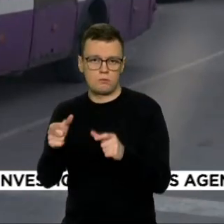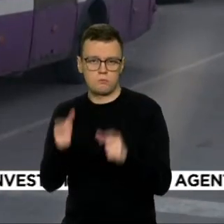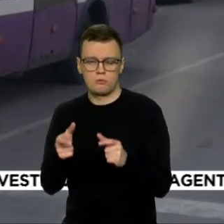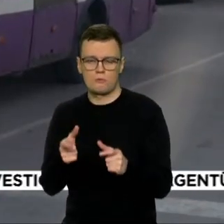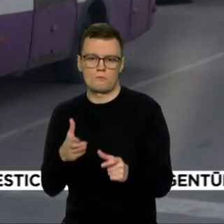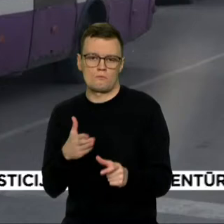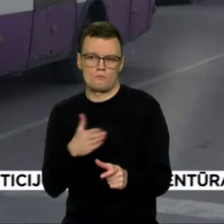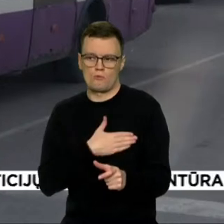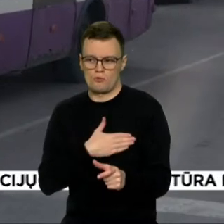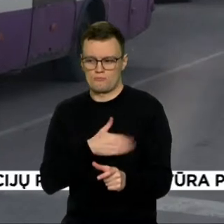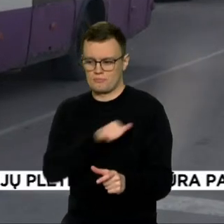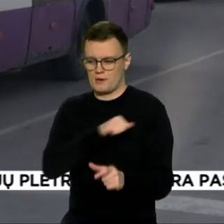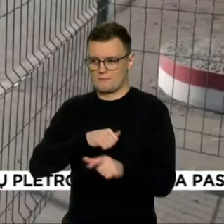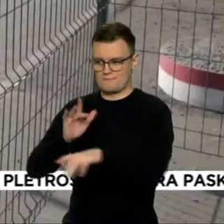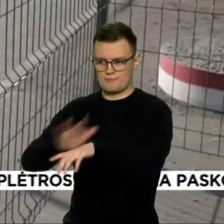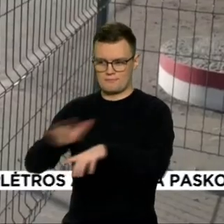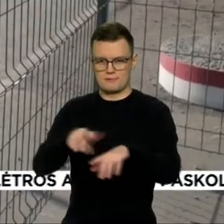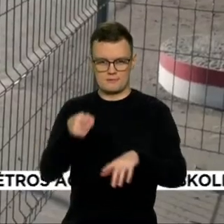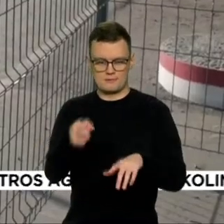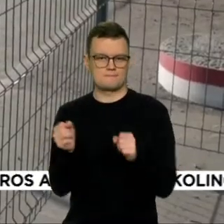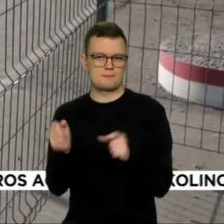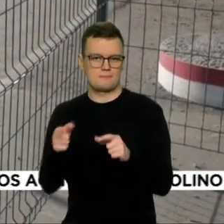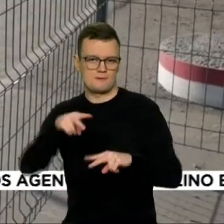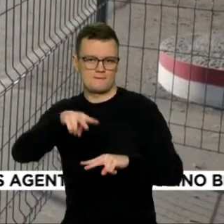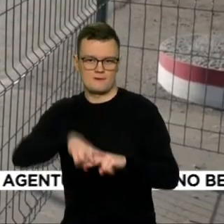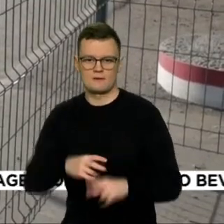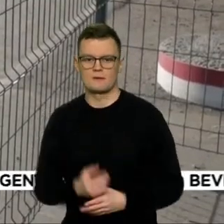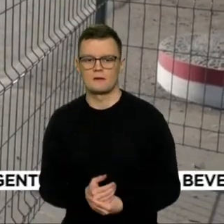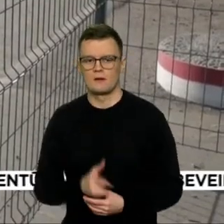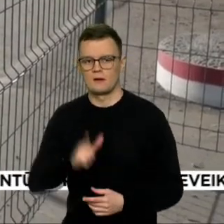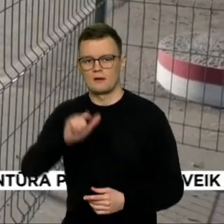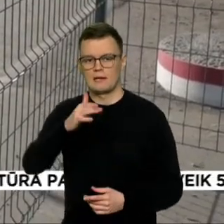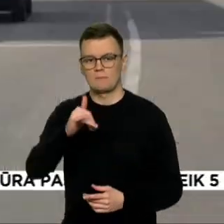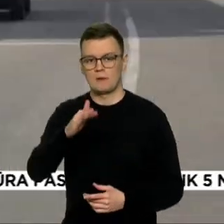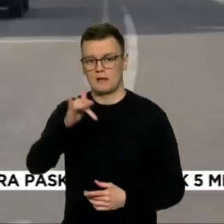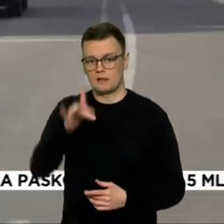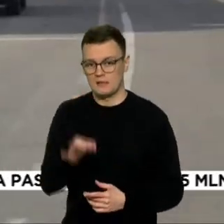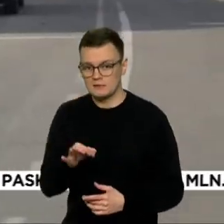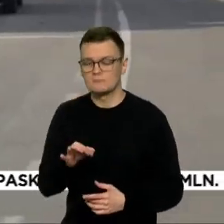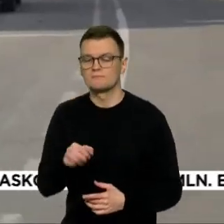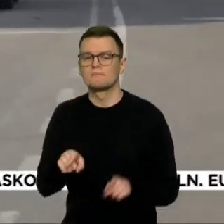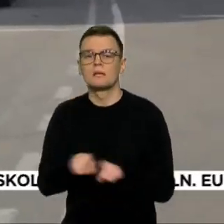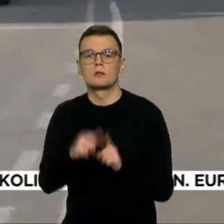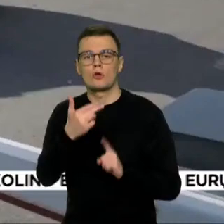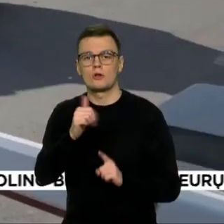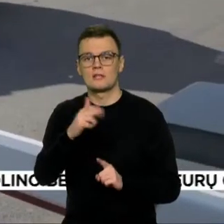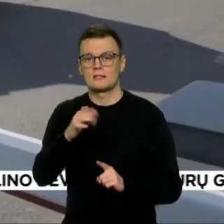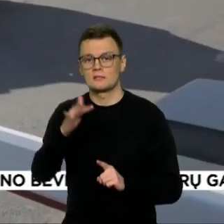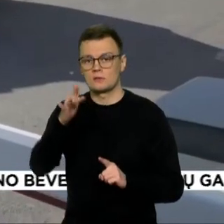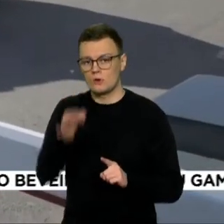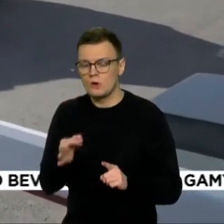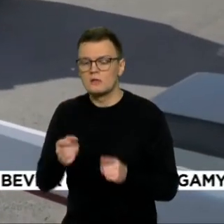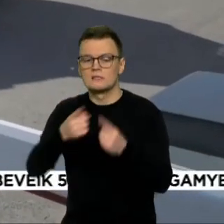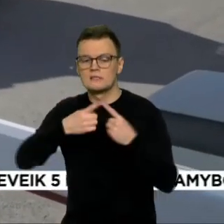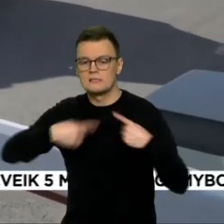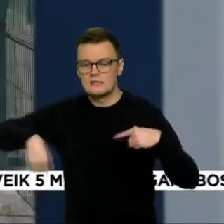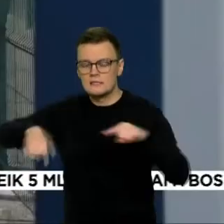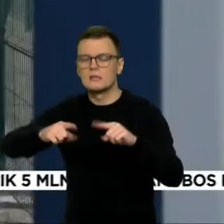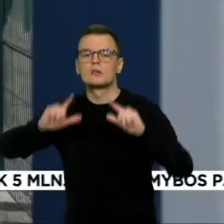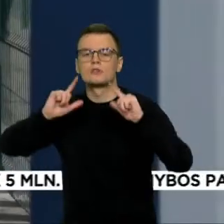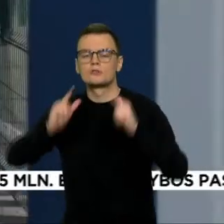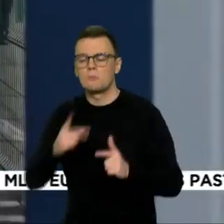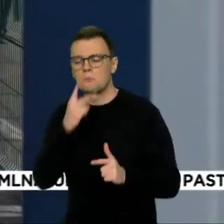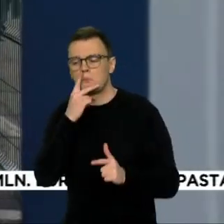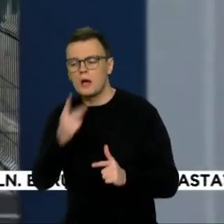Donetskos rytėje, kuriai priklauso ir išvaduotas limanas, okupantų valdžia žurnalistus kviečia apžiūrėti sienos su Rusija, kur mūtų esanę beliuko.